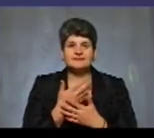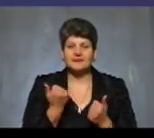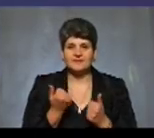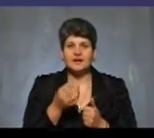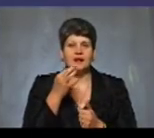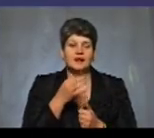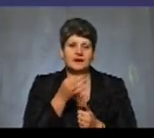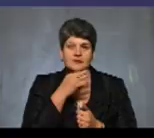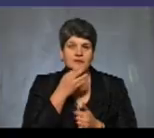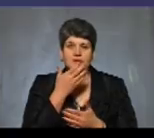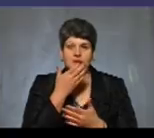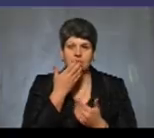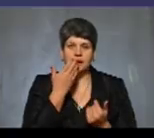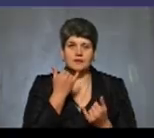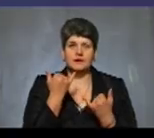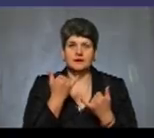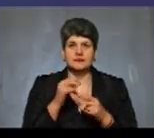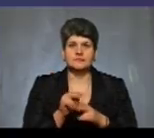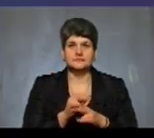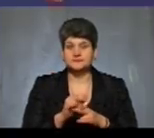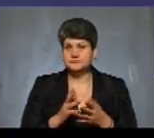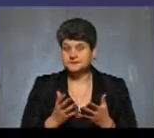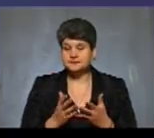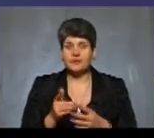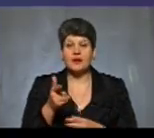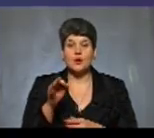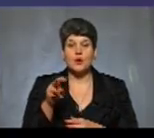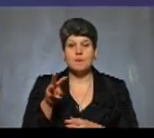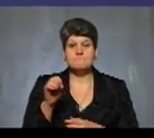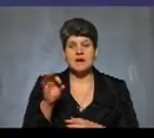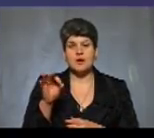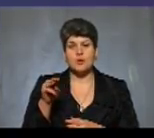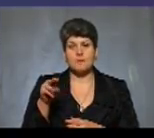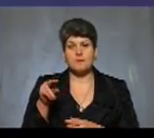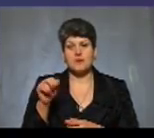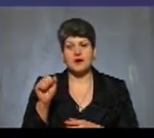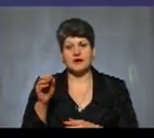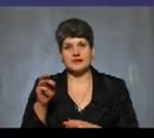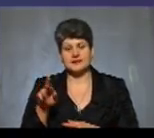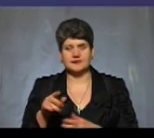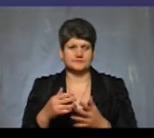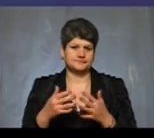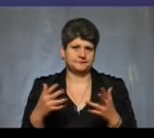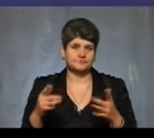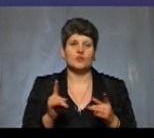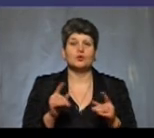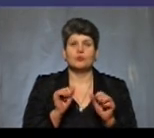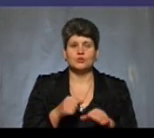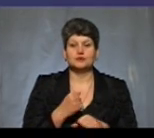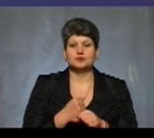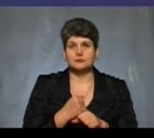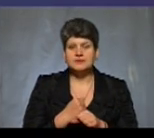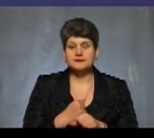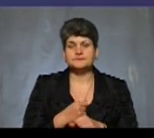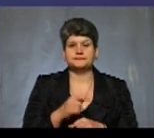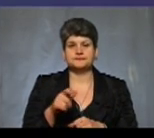немає в сучасних лікувальних стандартах, і гомеопатія та фітопрепарати. Що зможуть зробити пацієнти,